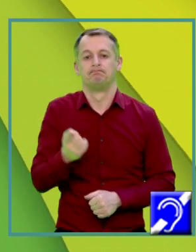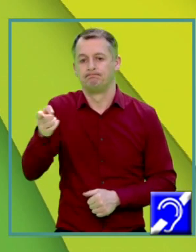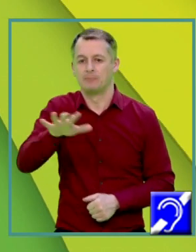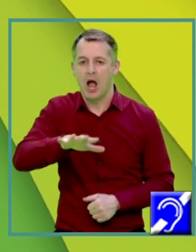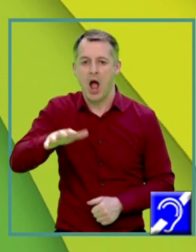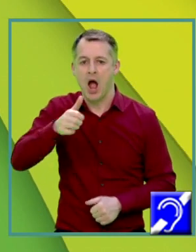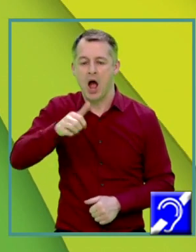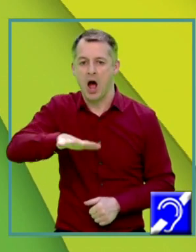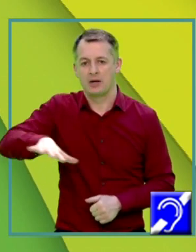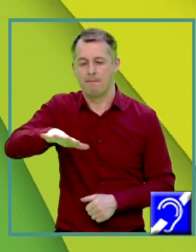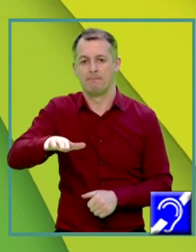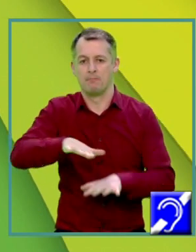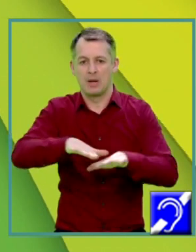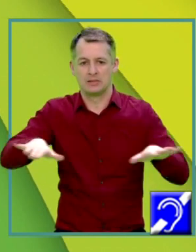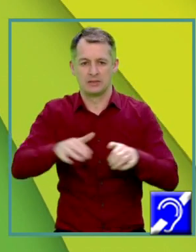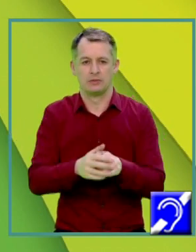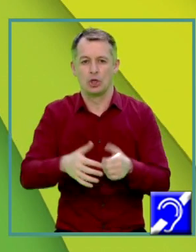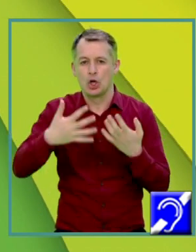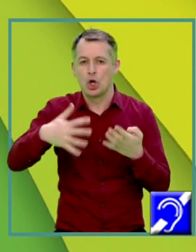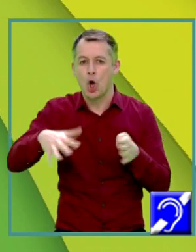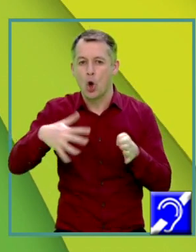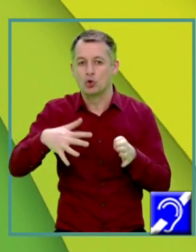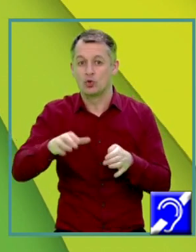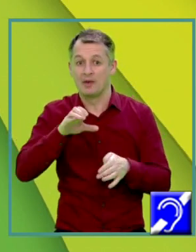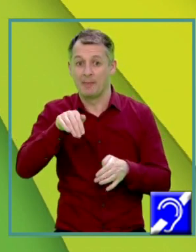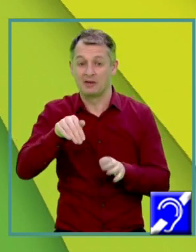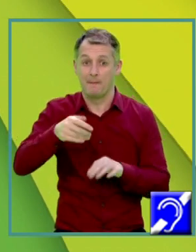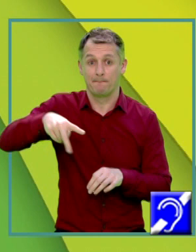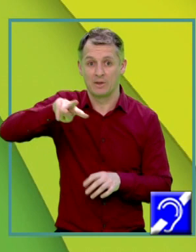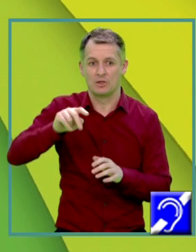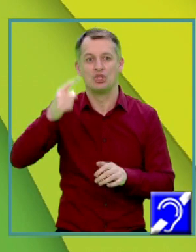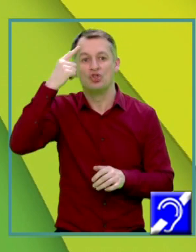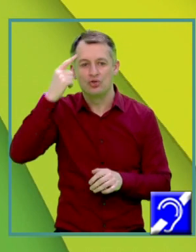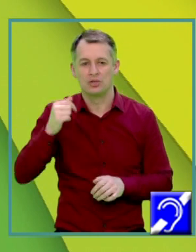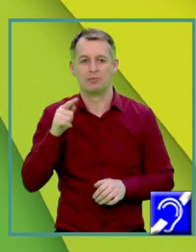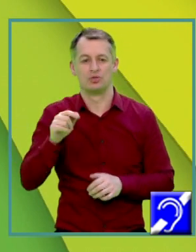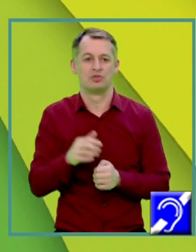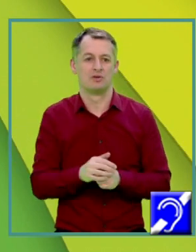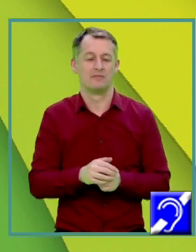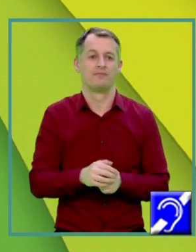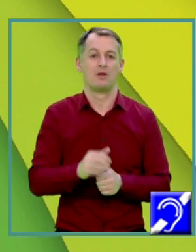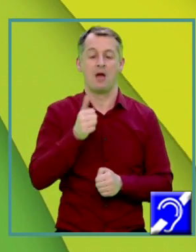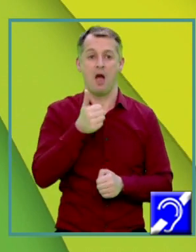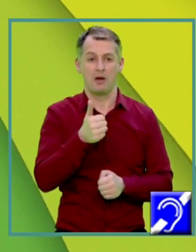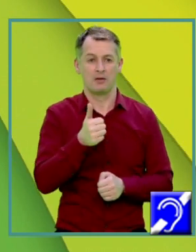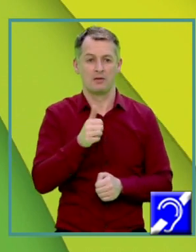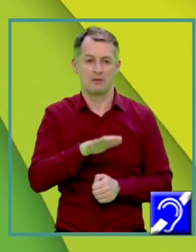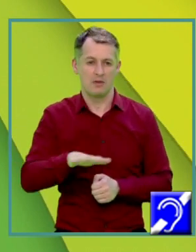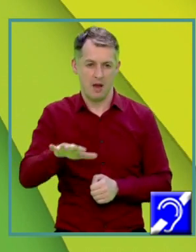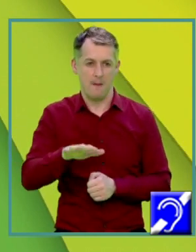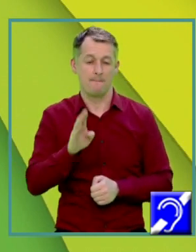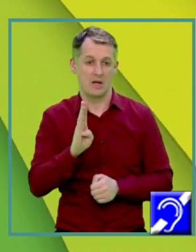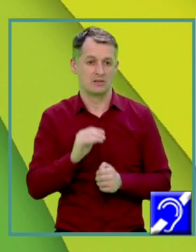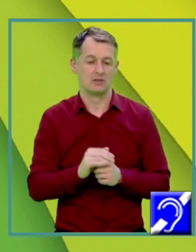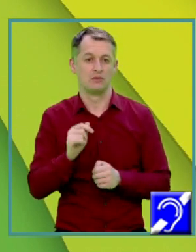900 metri pătrați Dar noi știm și formula Că area bazei egal cu latura la a doua Vom